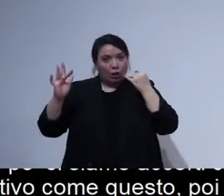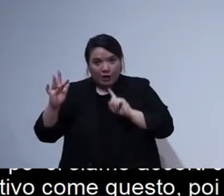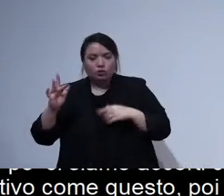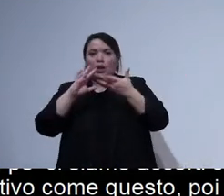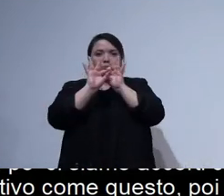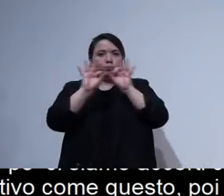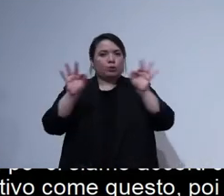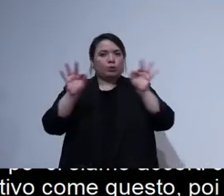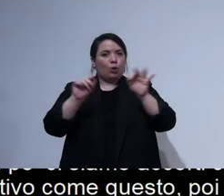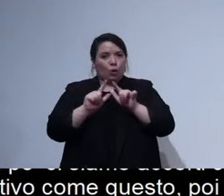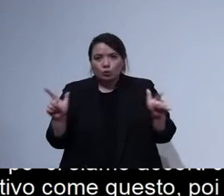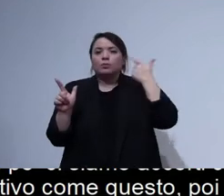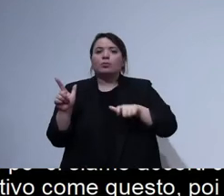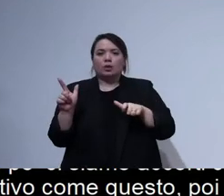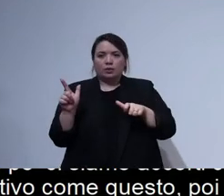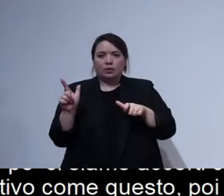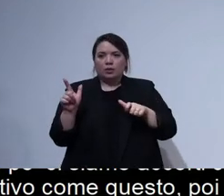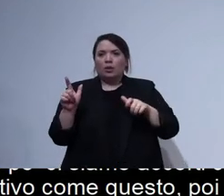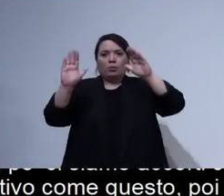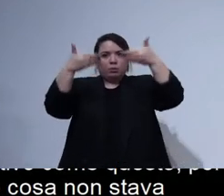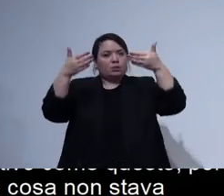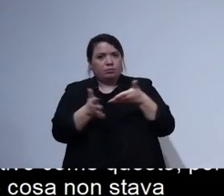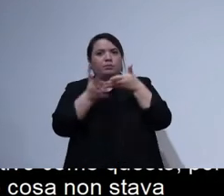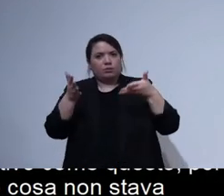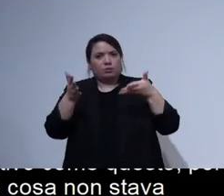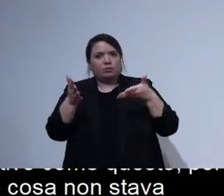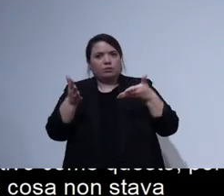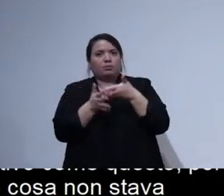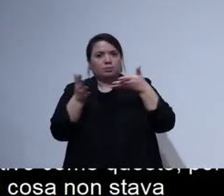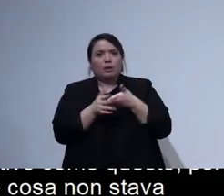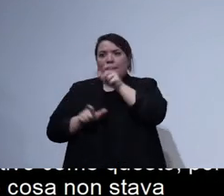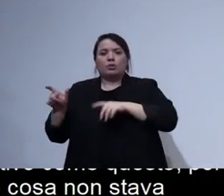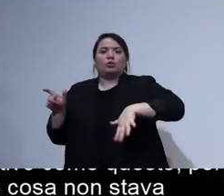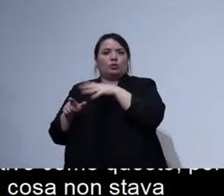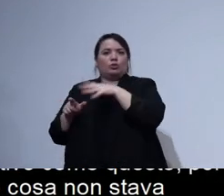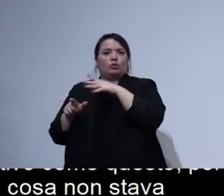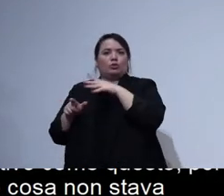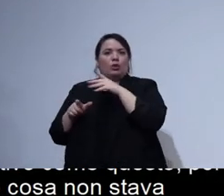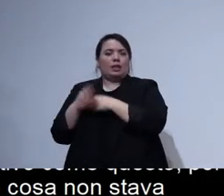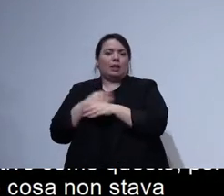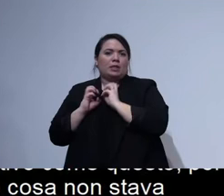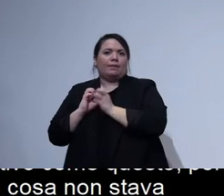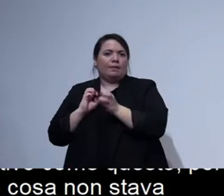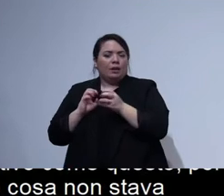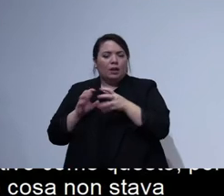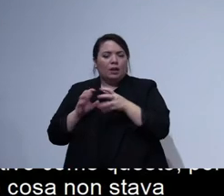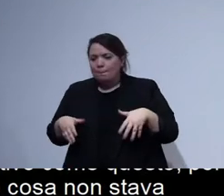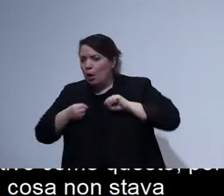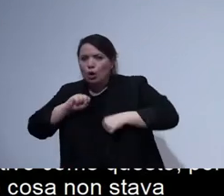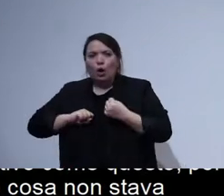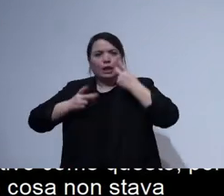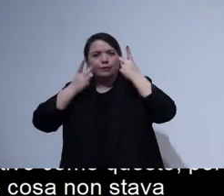si scontrava con veramente tante difficoltà da parte di persone con disabilità diverse, motoria, visiva,